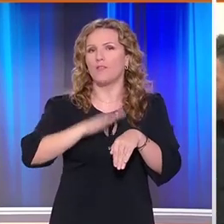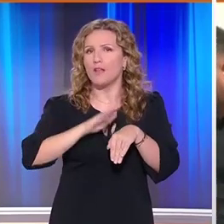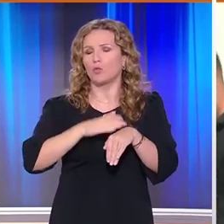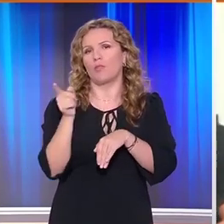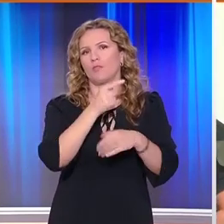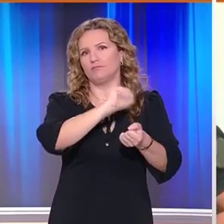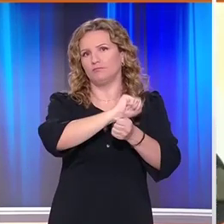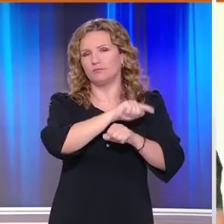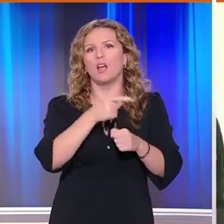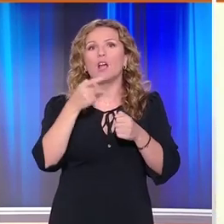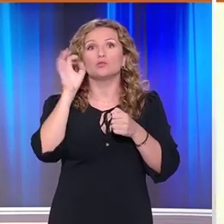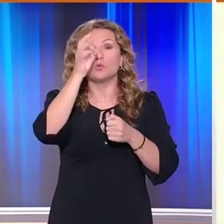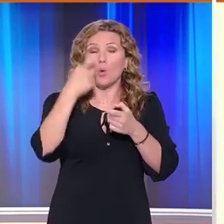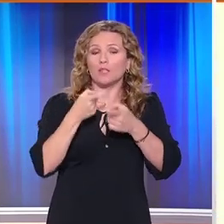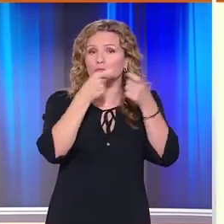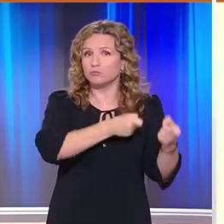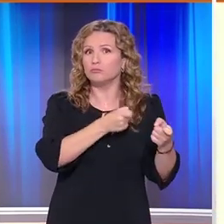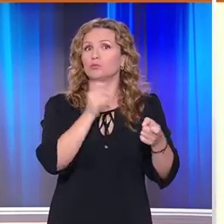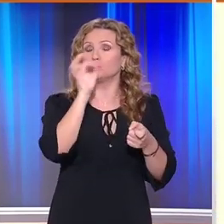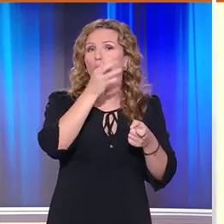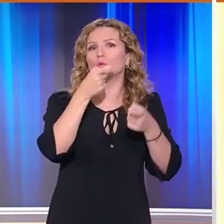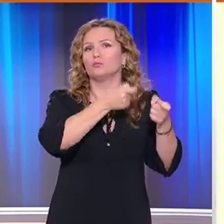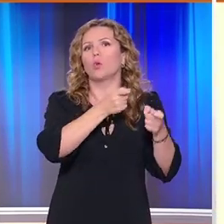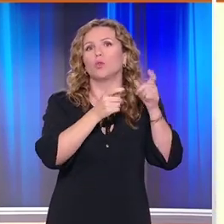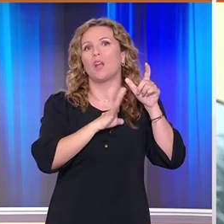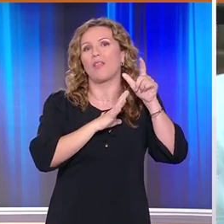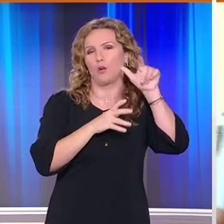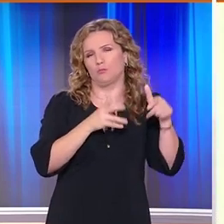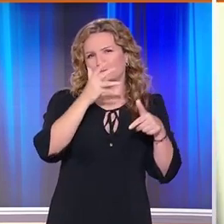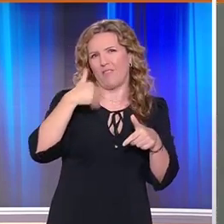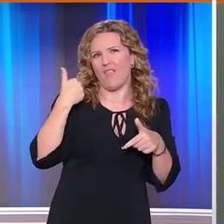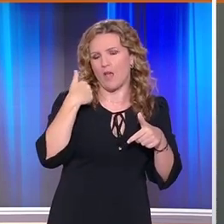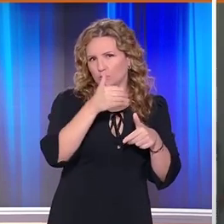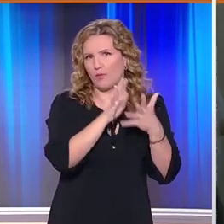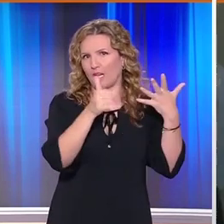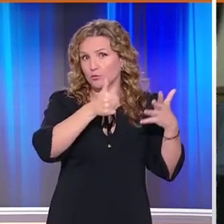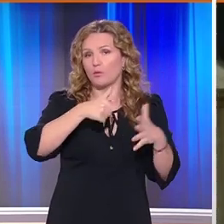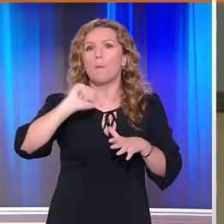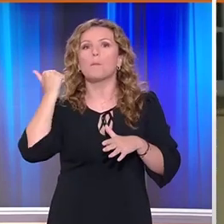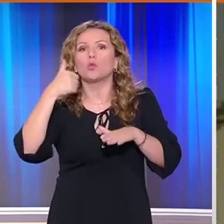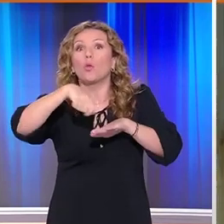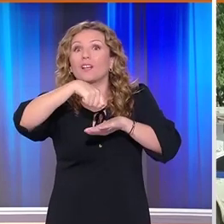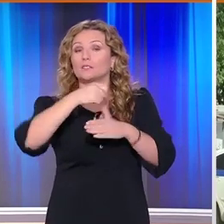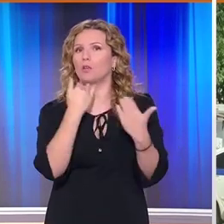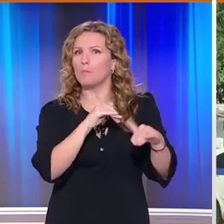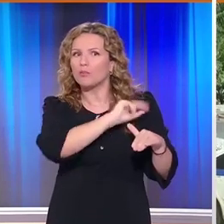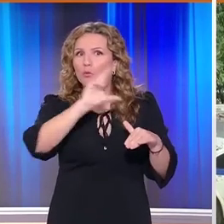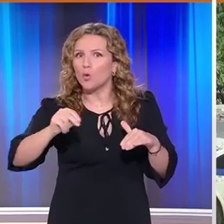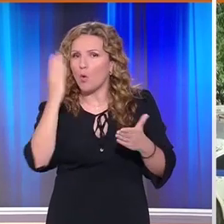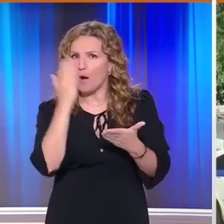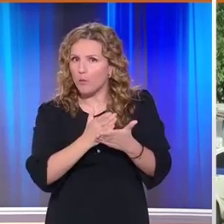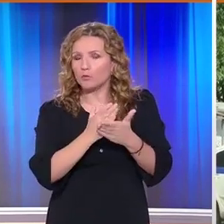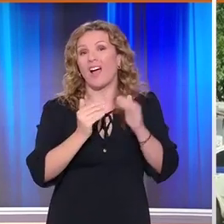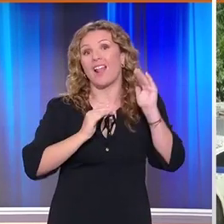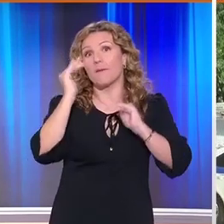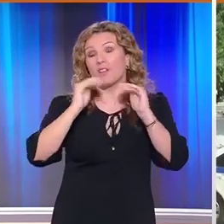Ένοχο για αυροποκτονία από πρόθεση με άμεσο δόλο όπως το πρωτόδικο δικαστήριο Αντιθέτως το δικαστήριο έκρινε ομόφωνα αθώο λόγω